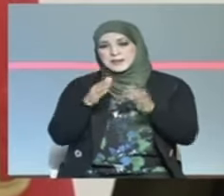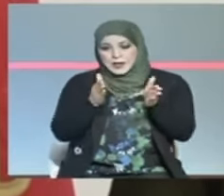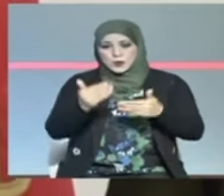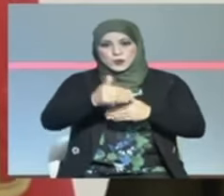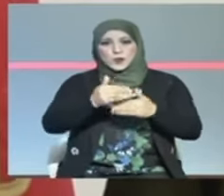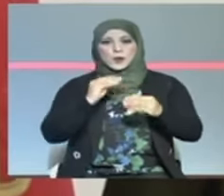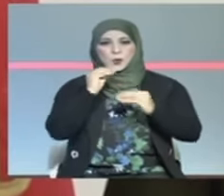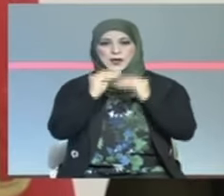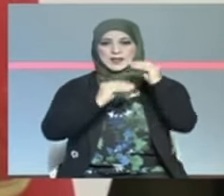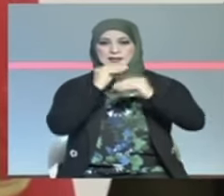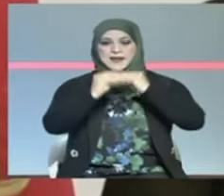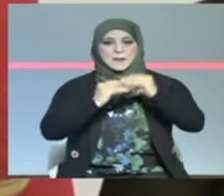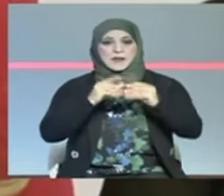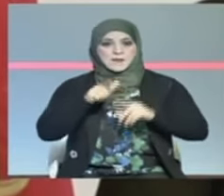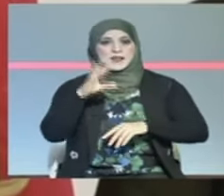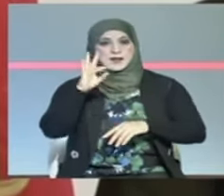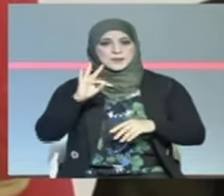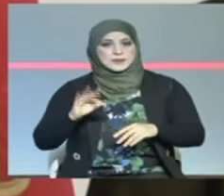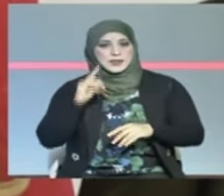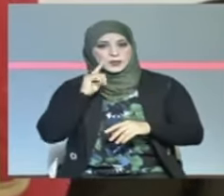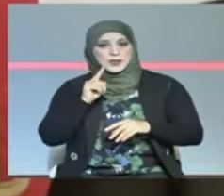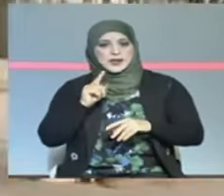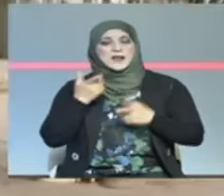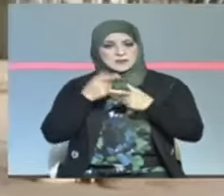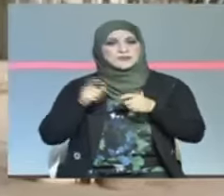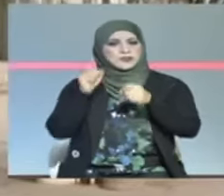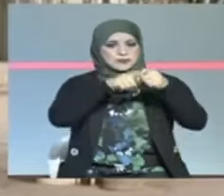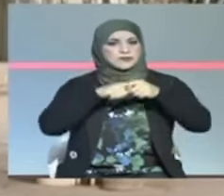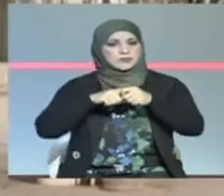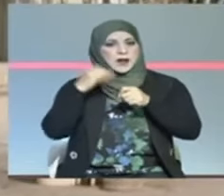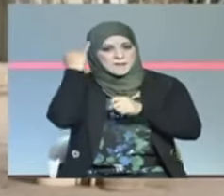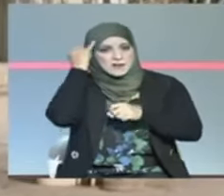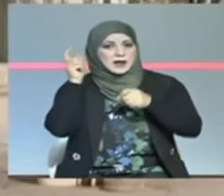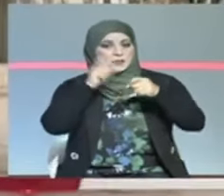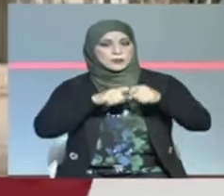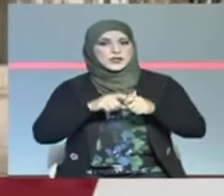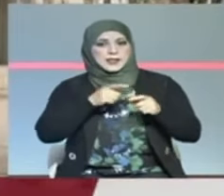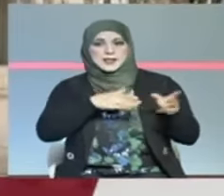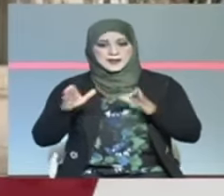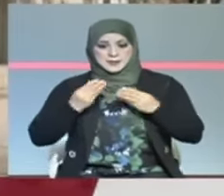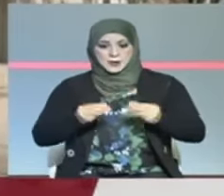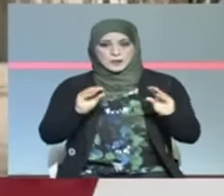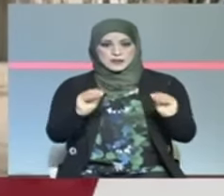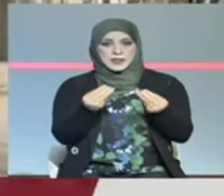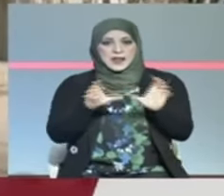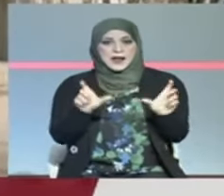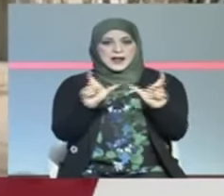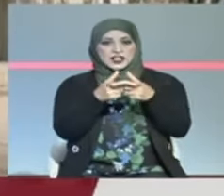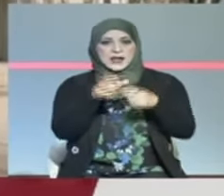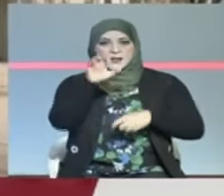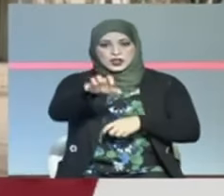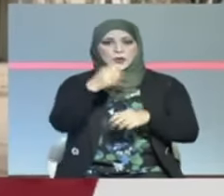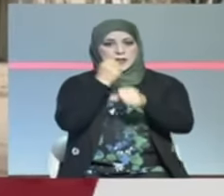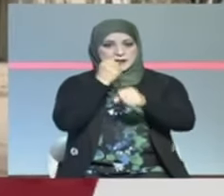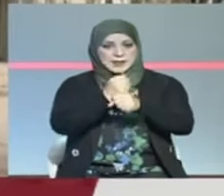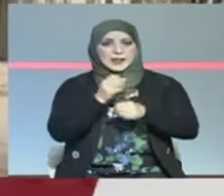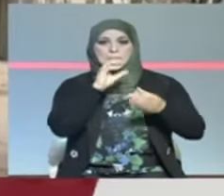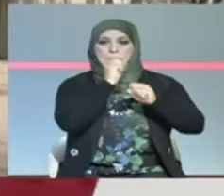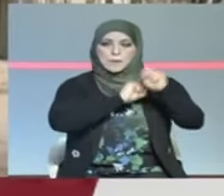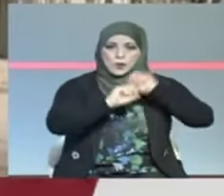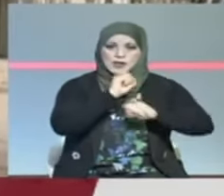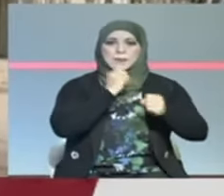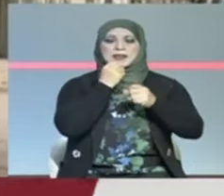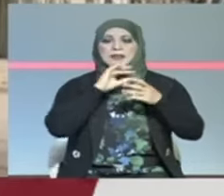صندوق التنمية بمقاربة تشاركية ملتوا باش تبدأ لجان جهوية تخدر وباش تنطلقى للمنظمات ونس كل